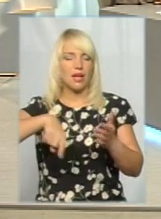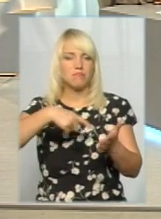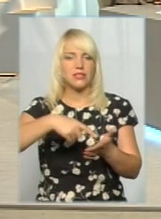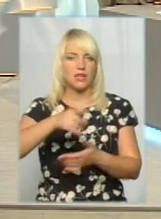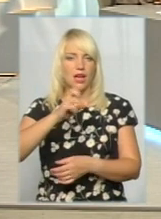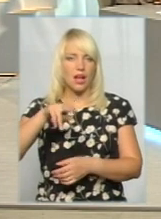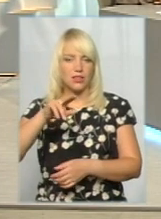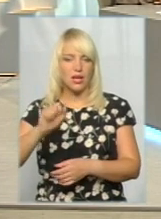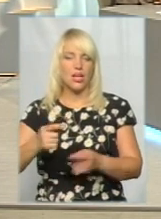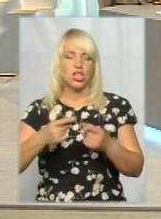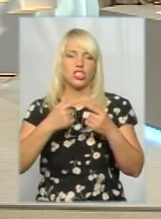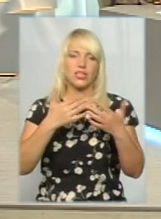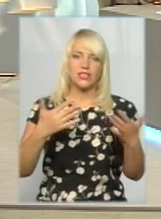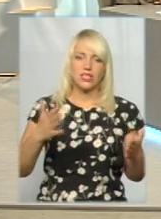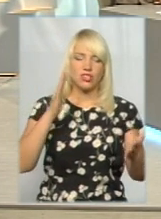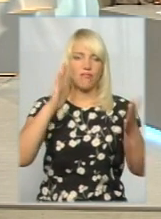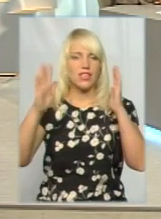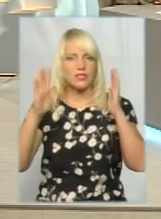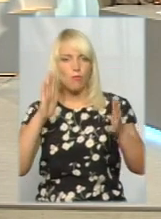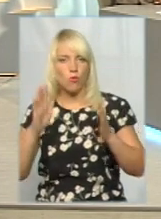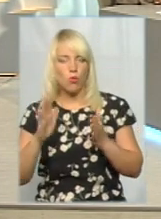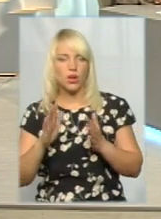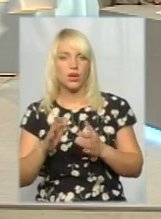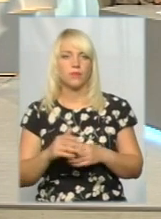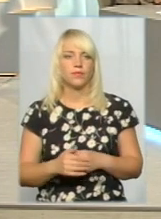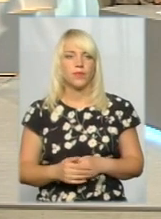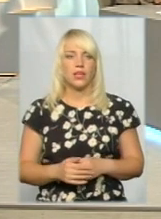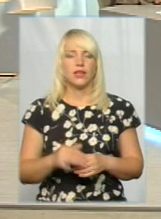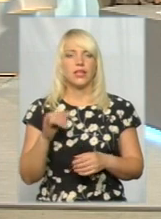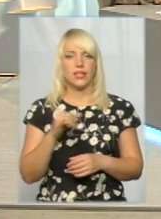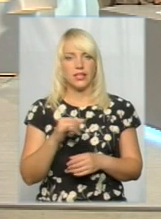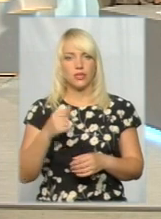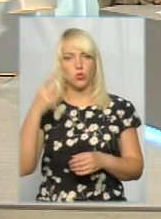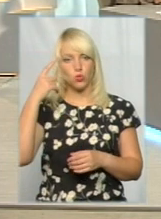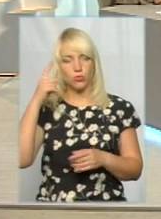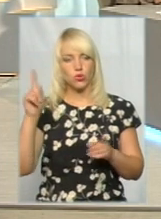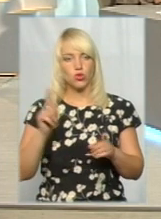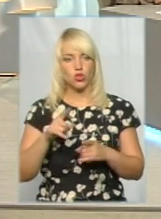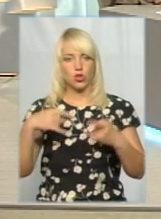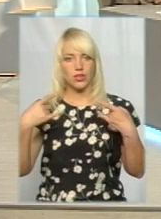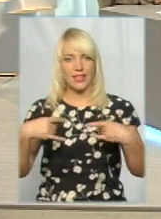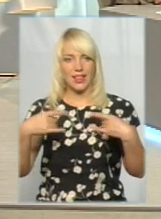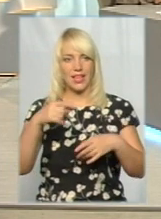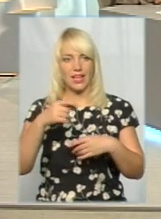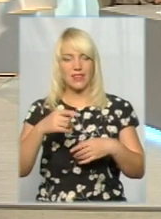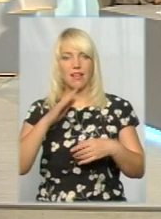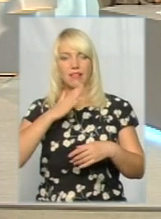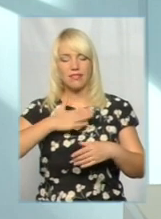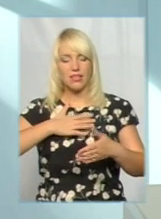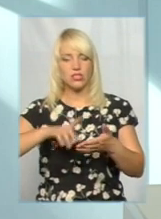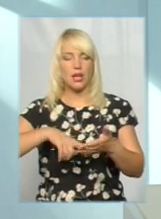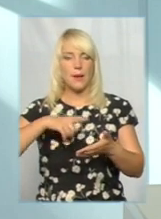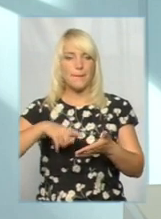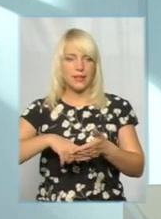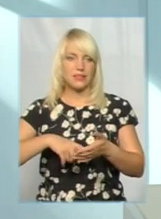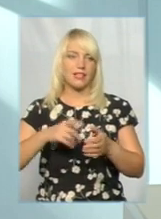різні ресурси в мережі Facebook. Думаю, що і телеканали наші місцеві також нам